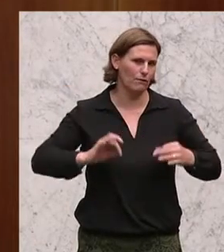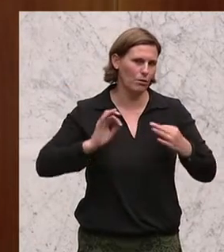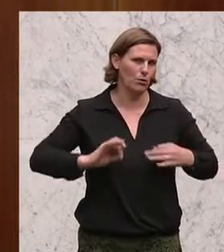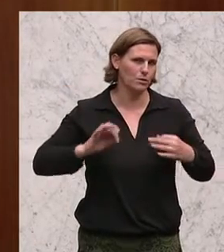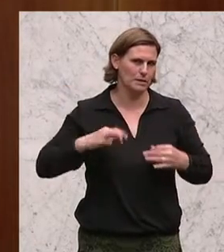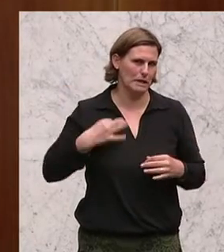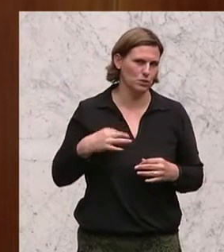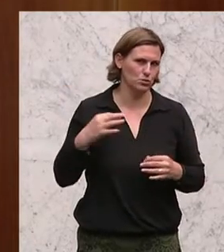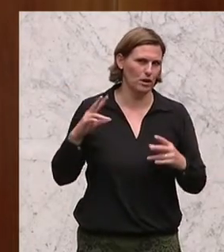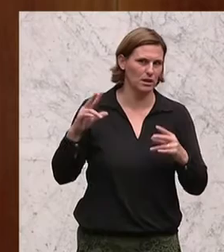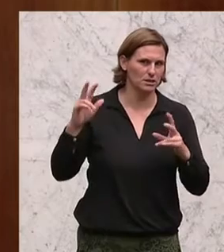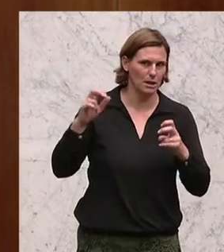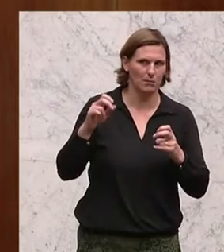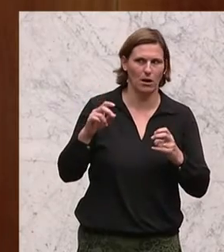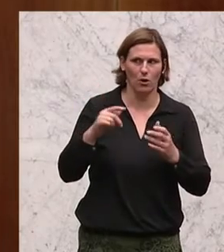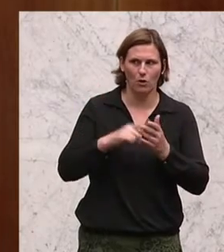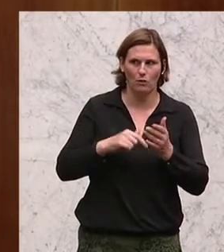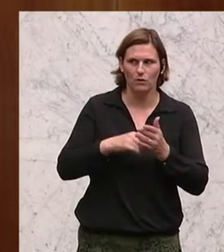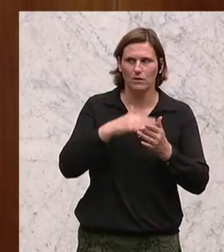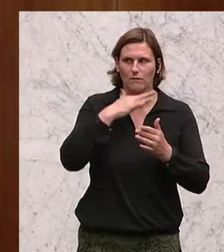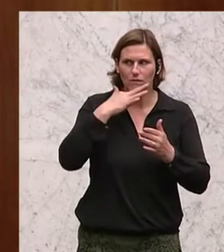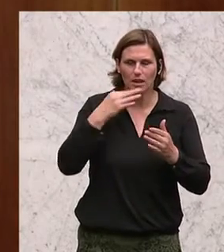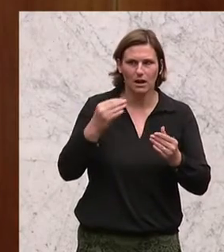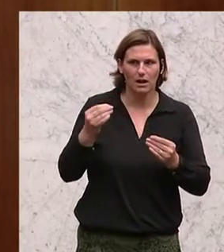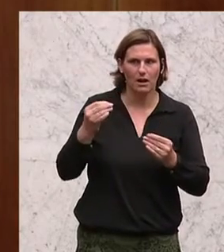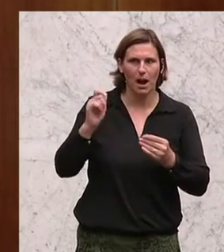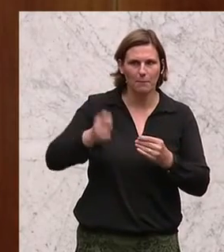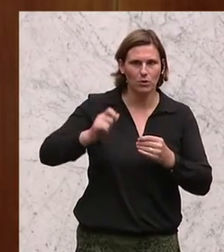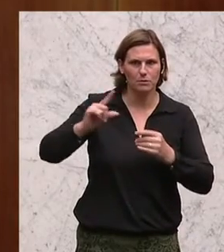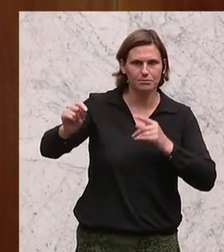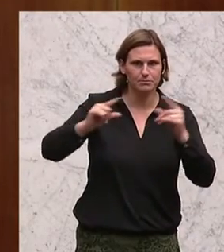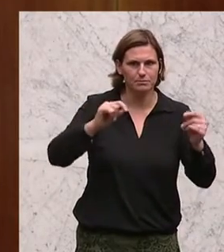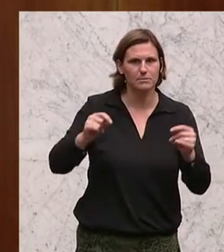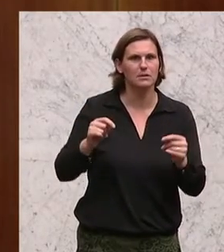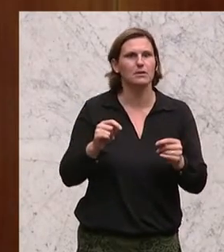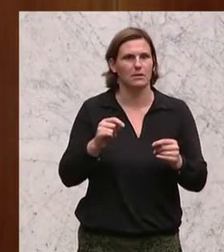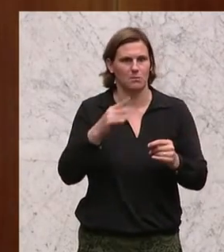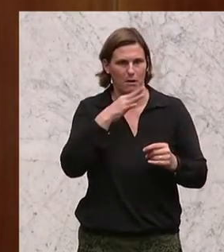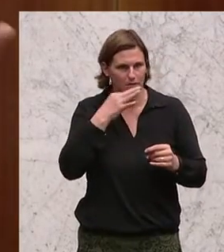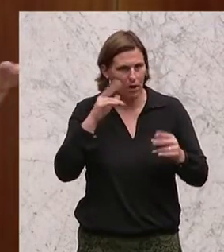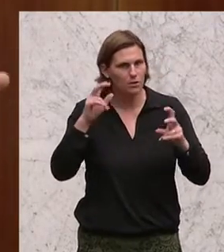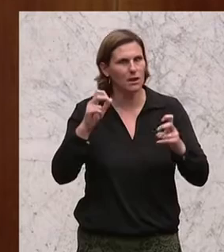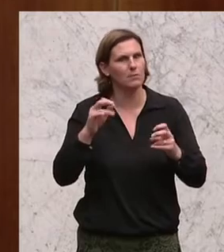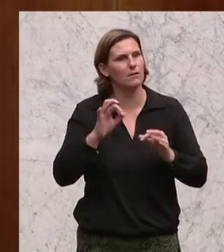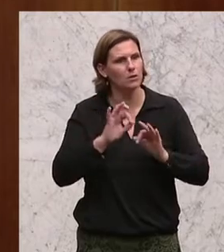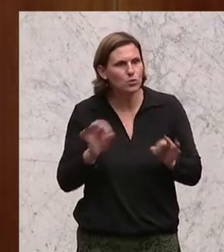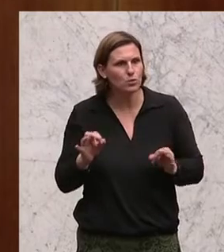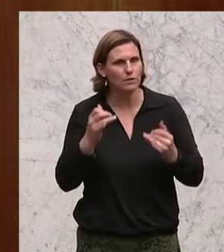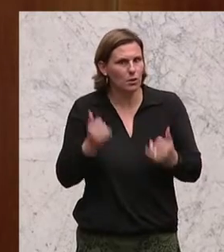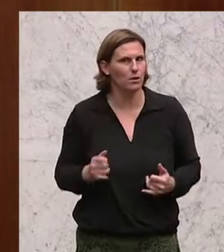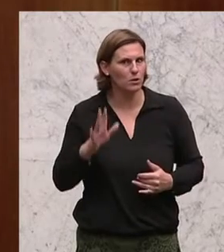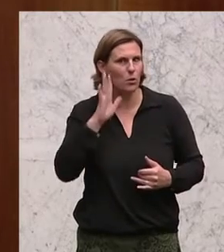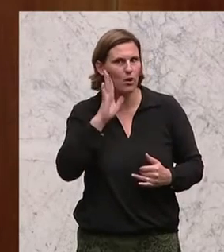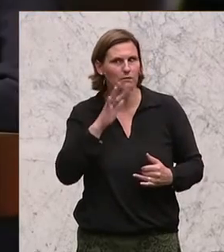da ist es meistens dann oft leerer bei den Frauen, bei den Frauenangelegenheiten, kann der Geräuschpegel gut hochgehen. Ich denke, wenn wir heute gehört haben,